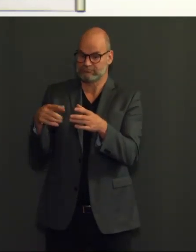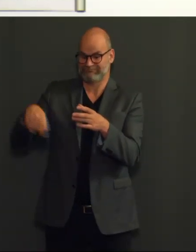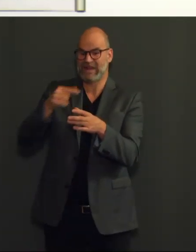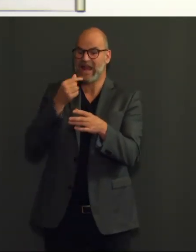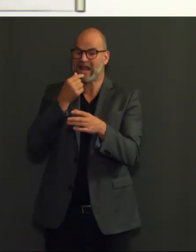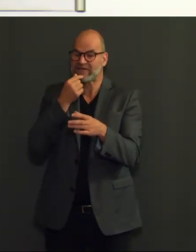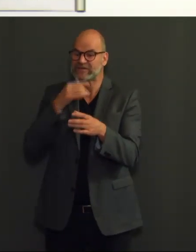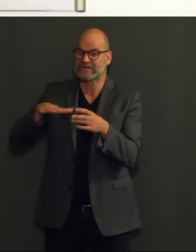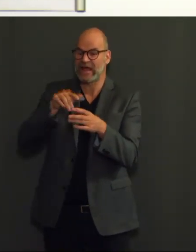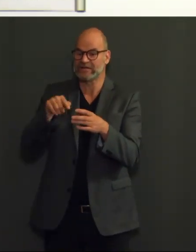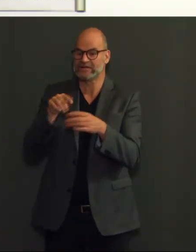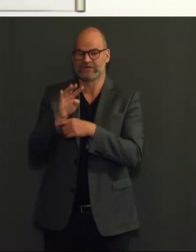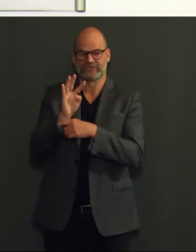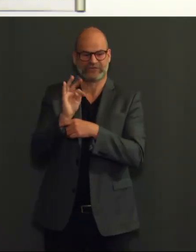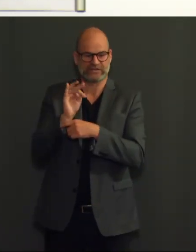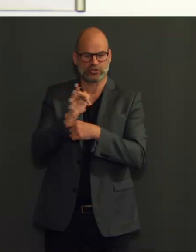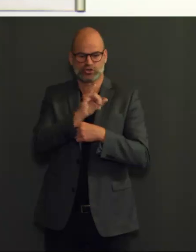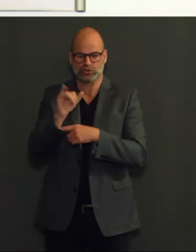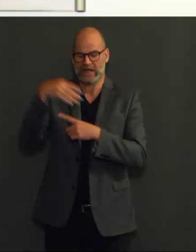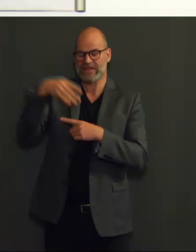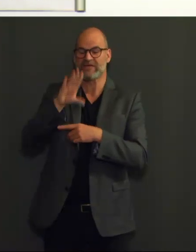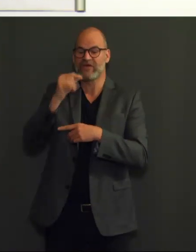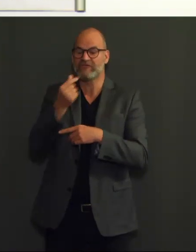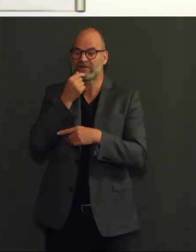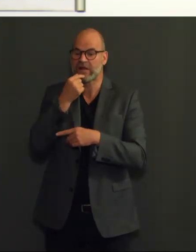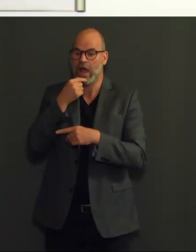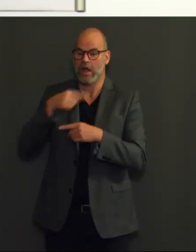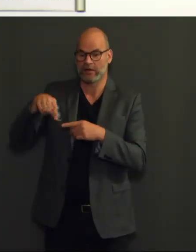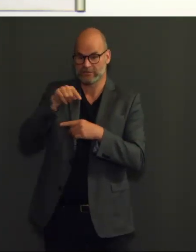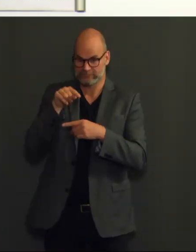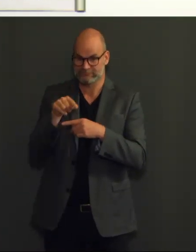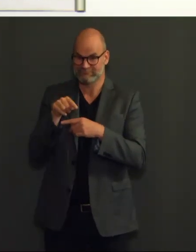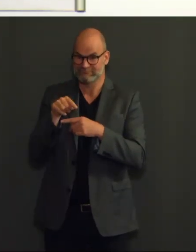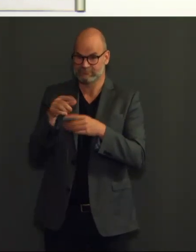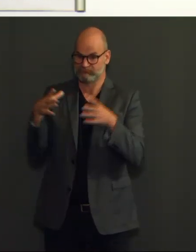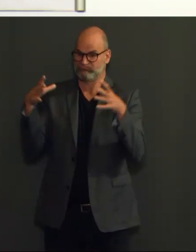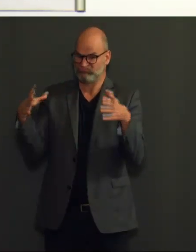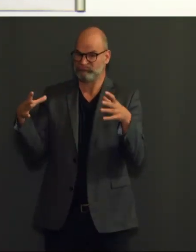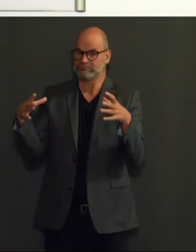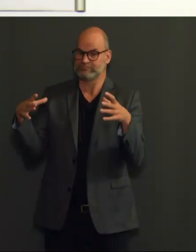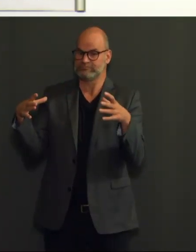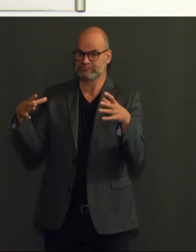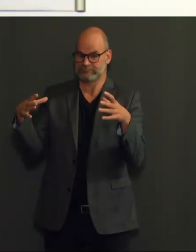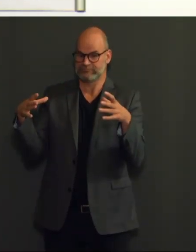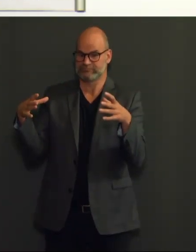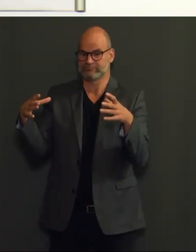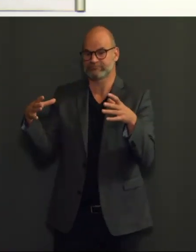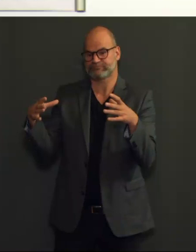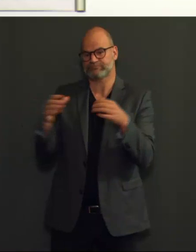en door corona liggen er stilaan evenveel 20 tot 39 jarigen in het ziekenhuis als 80 plus er.